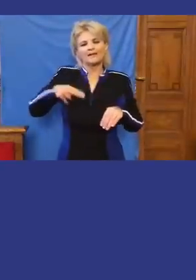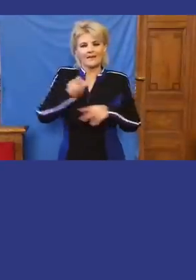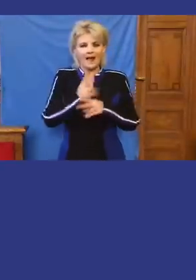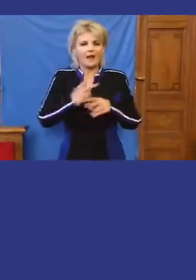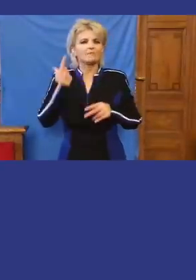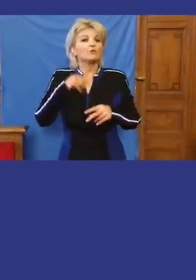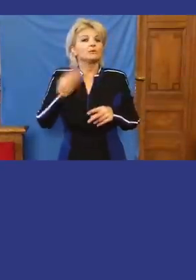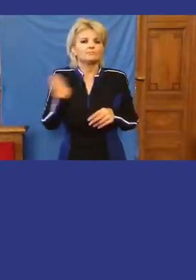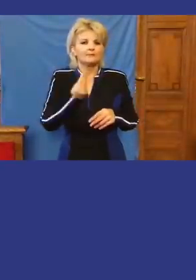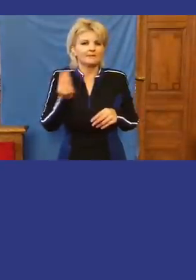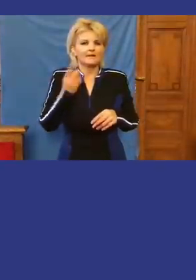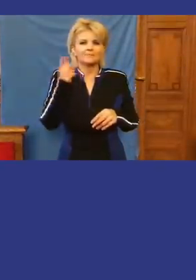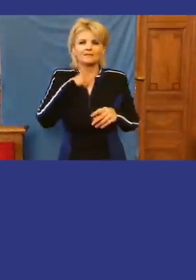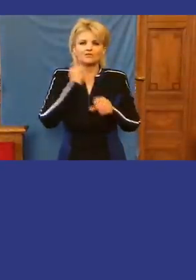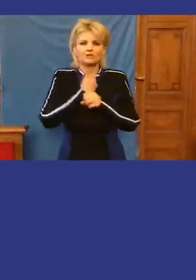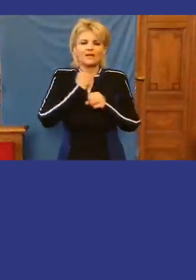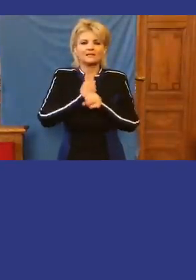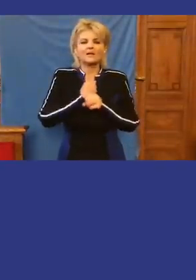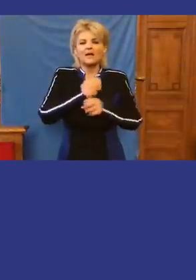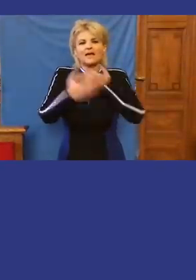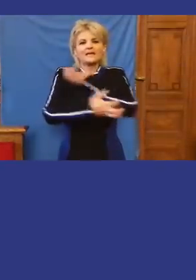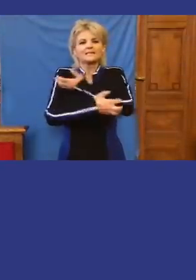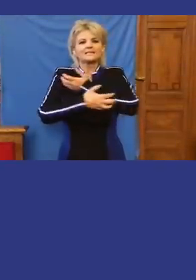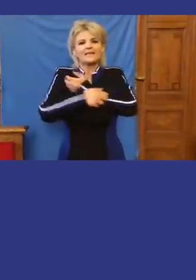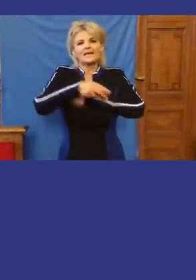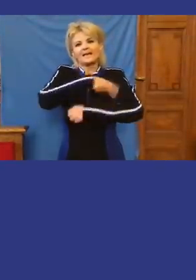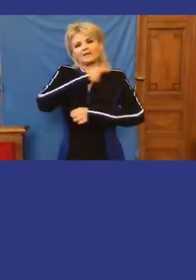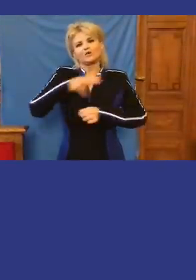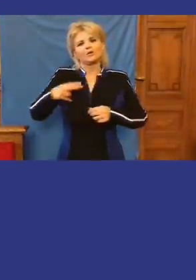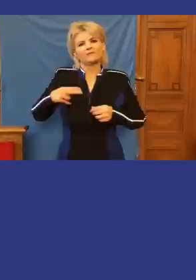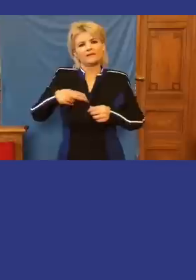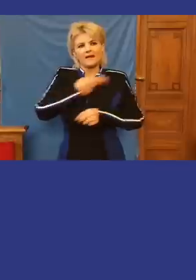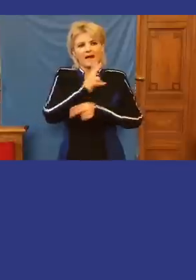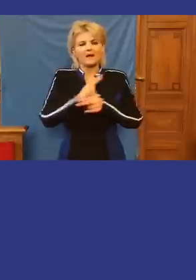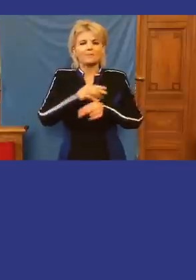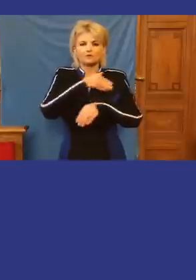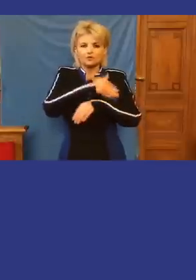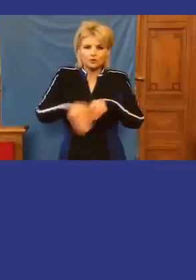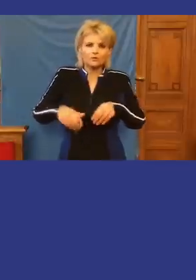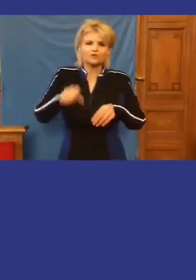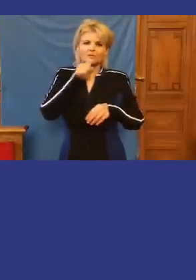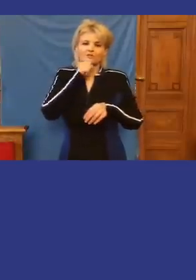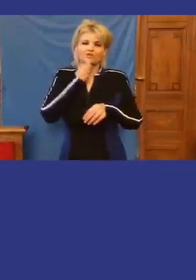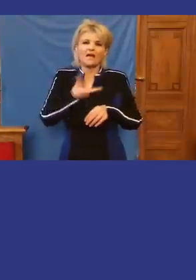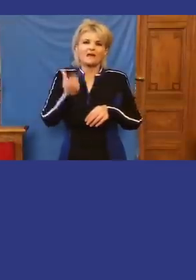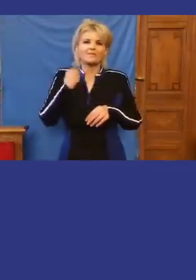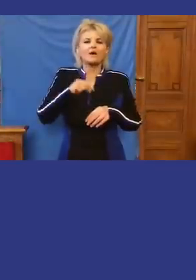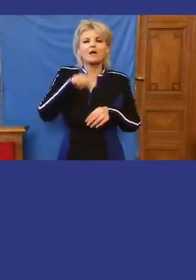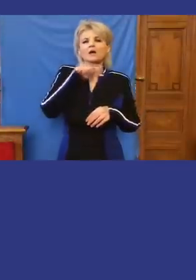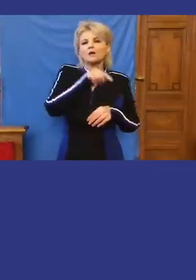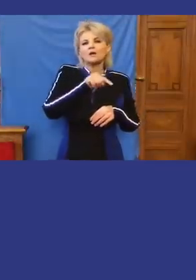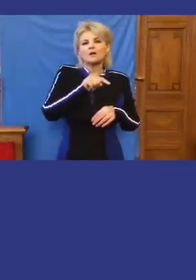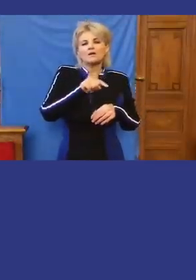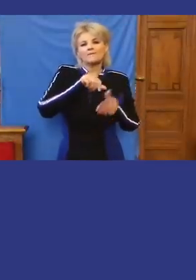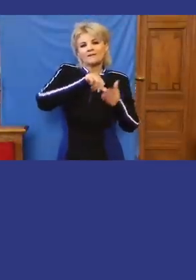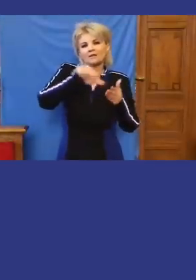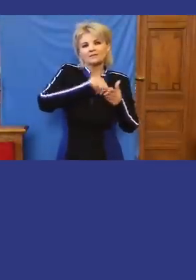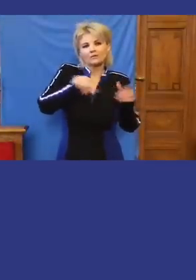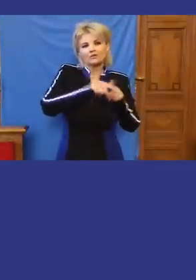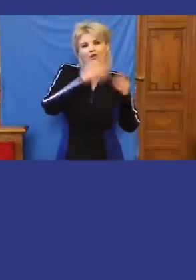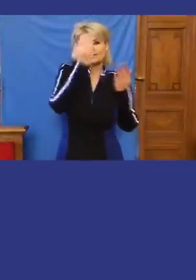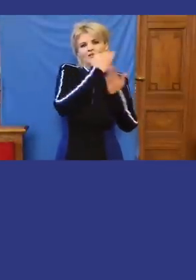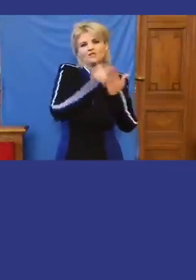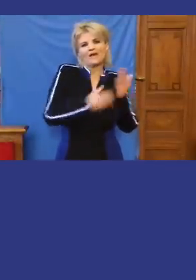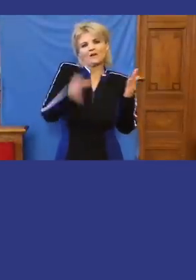Vajon miért? Mit követett el a szegény Norvég állam, hogy Sorossal és Simicskával a Fidesz főfinanszírozójával egy listára került?